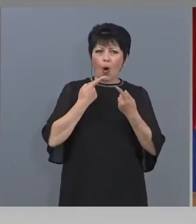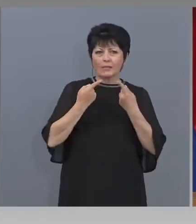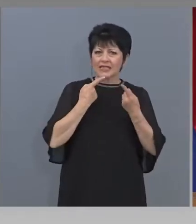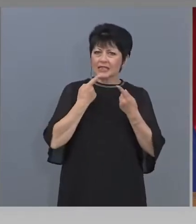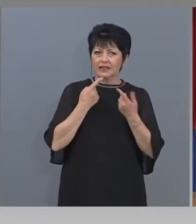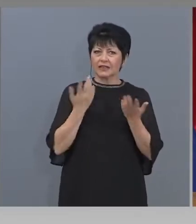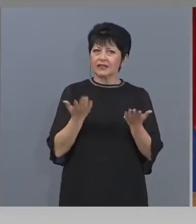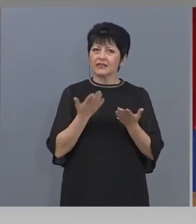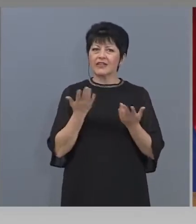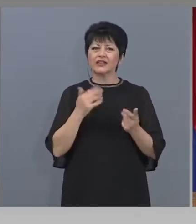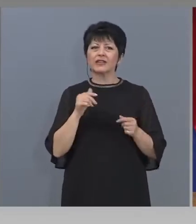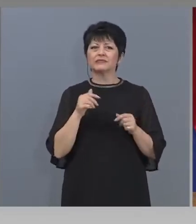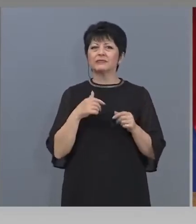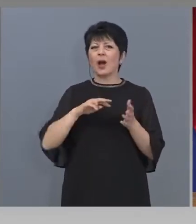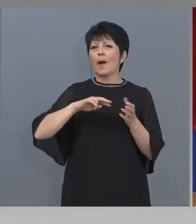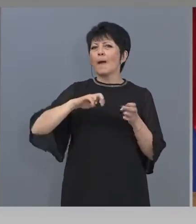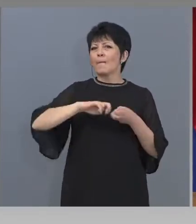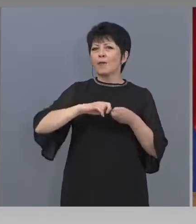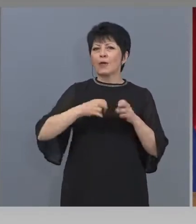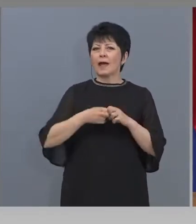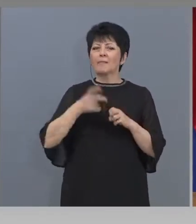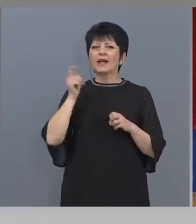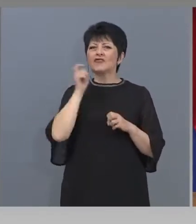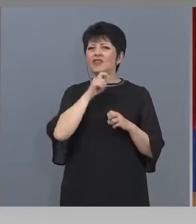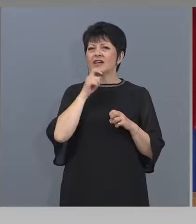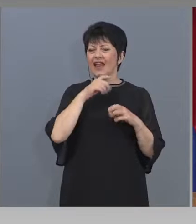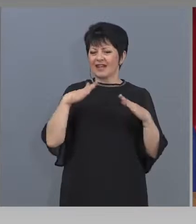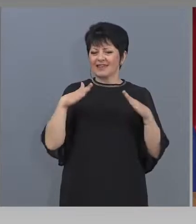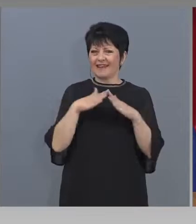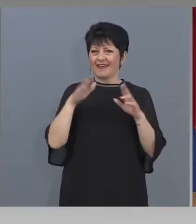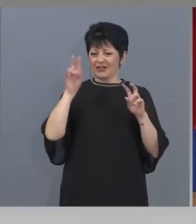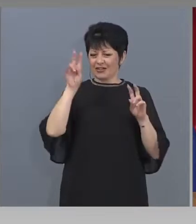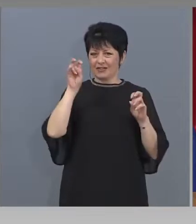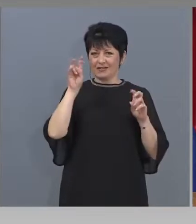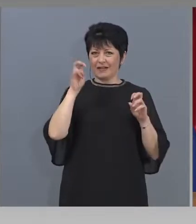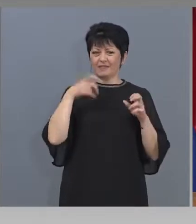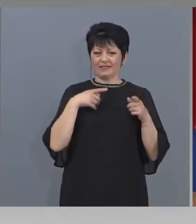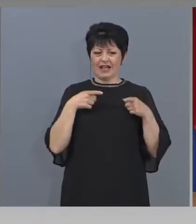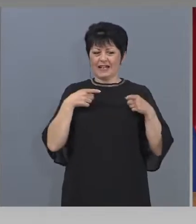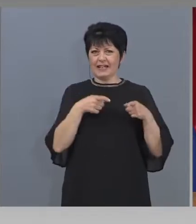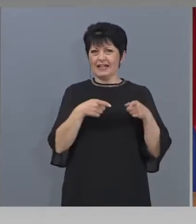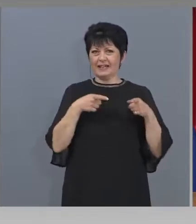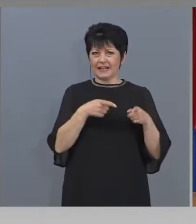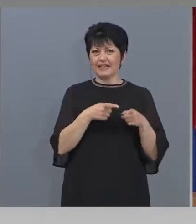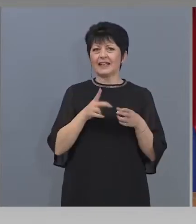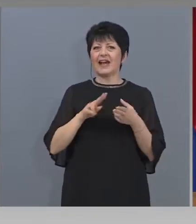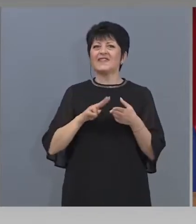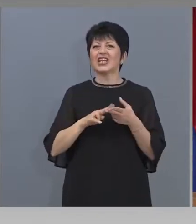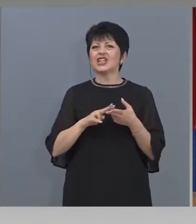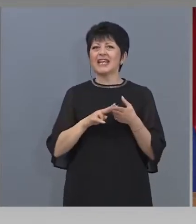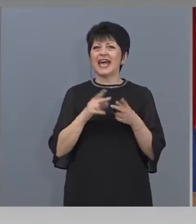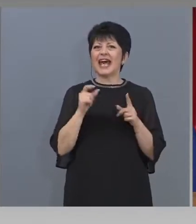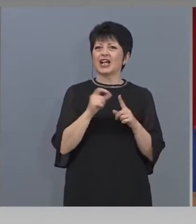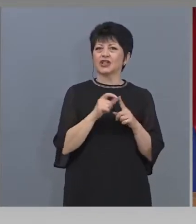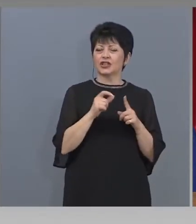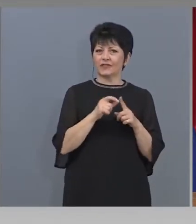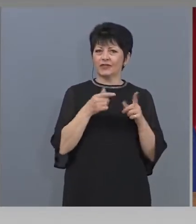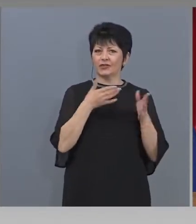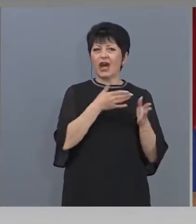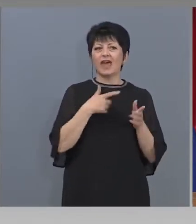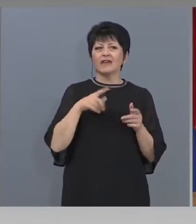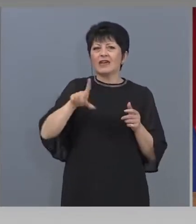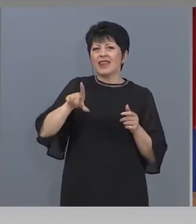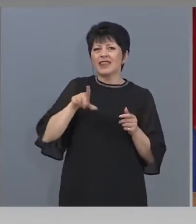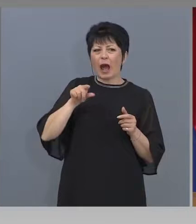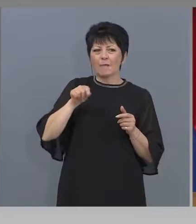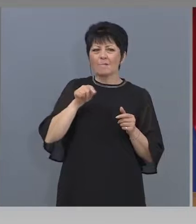червената къща, знаете, за критиките, които Вижди Рашидов отправи към вас и наймателите